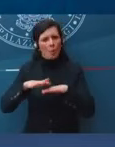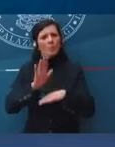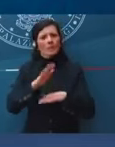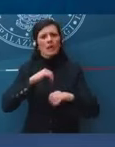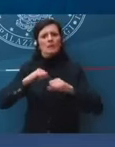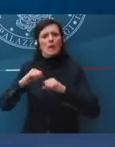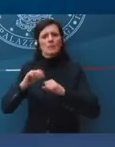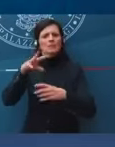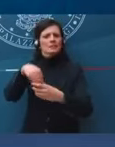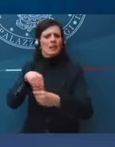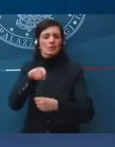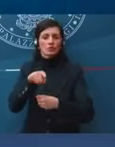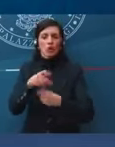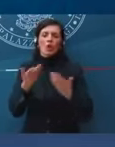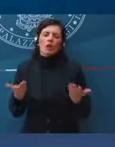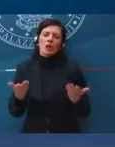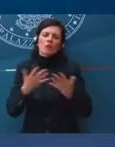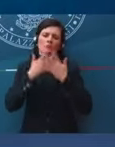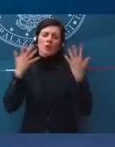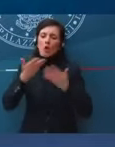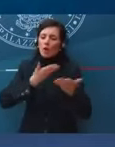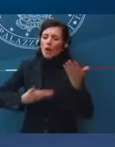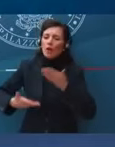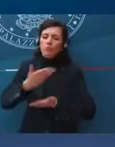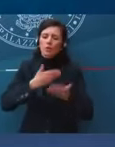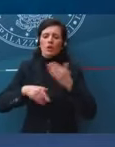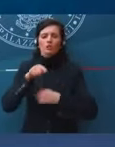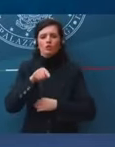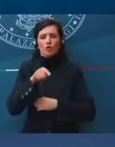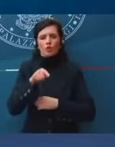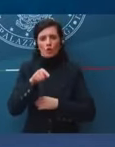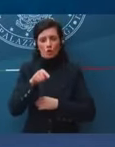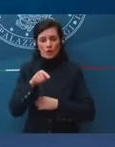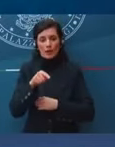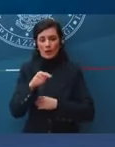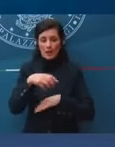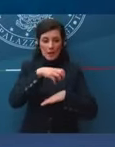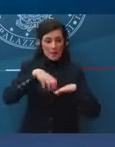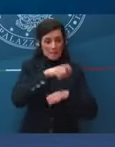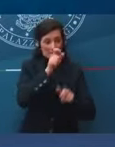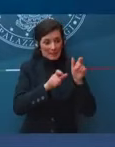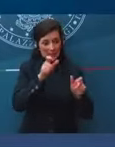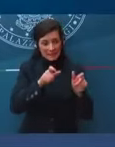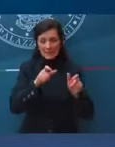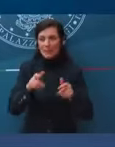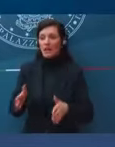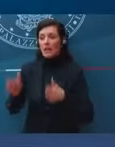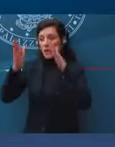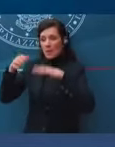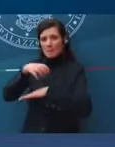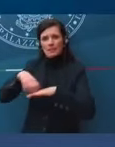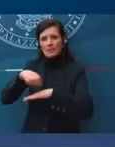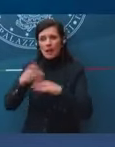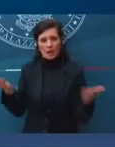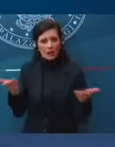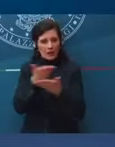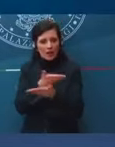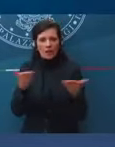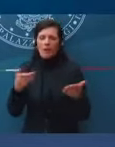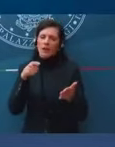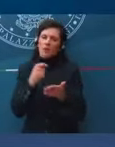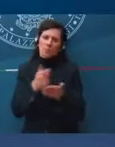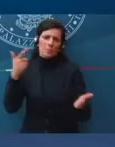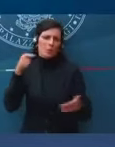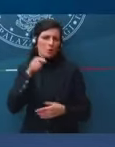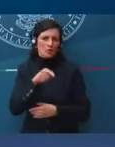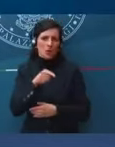per cui la collaborazione tra Ministri e tra Ministeri è essenziale. finora, devo dire,